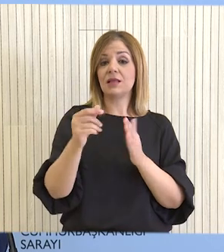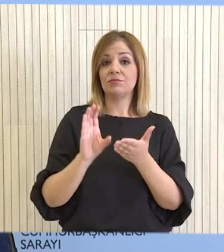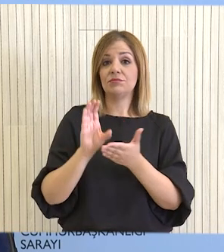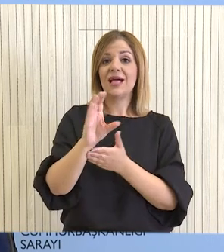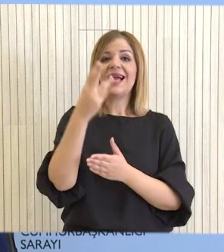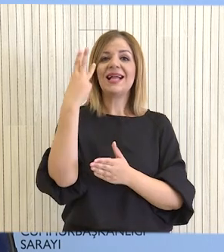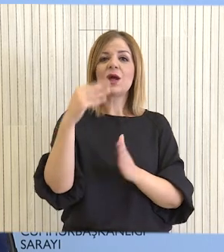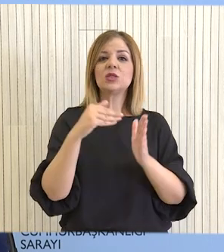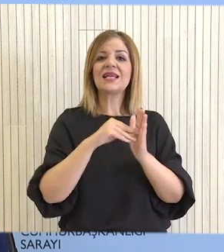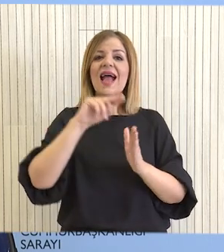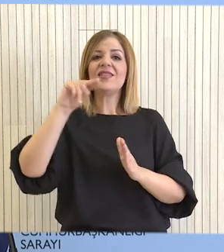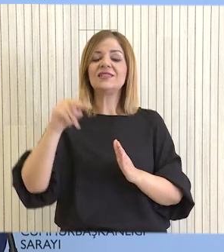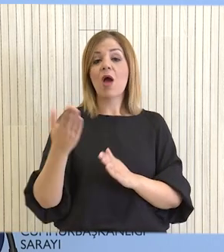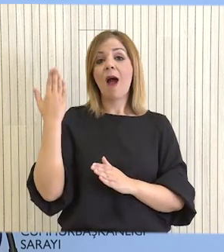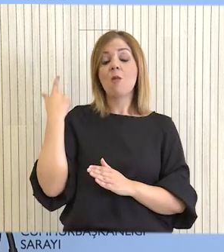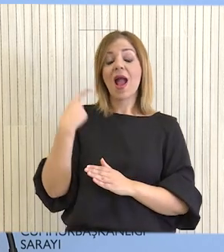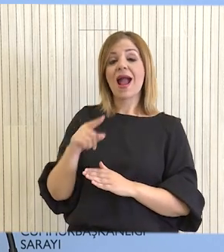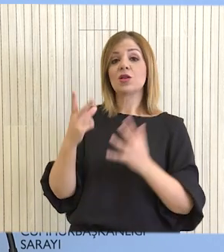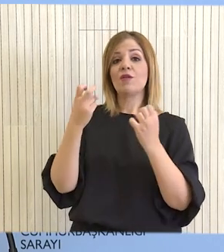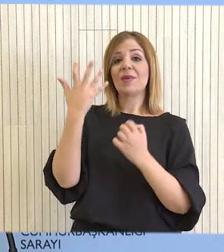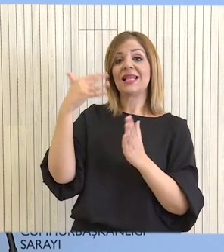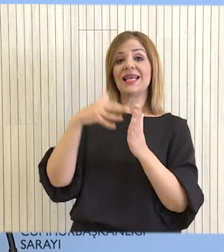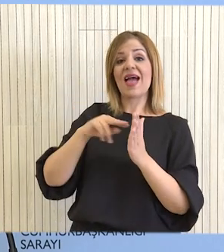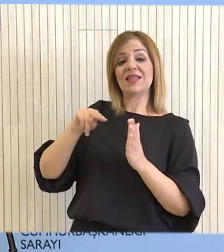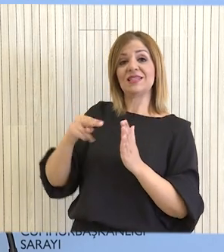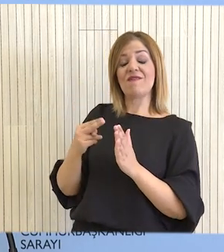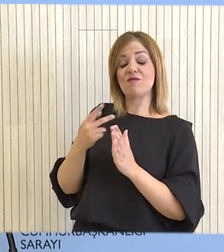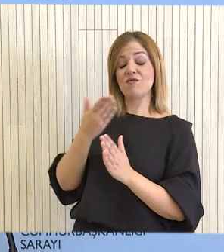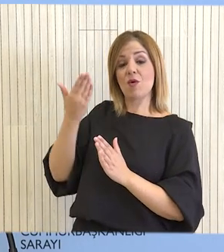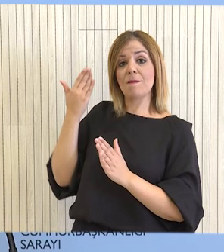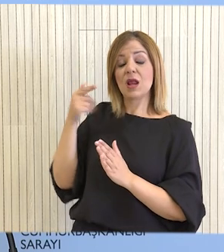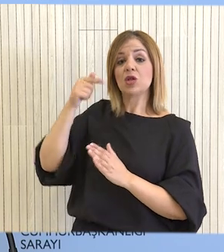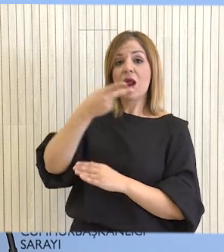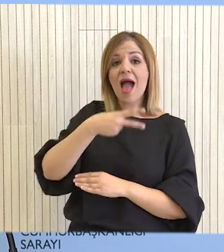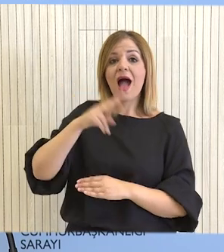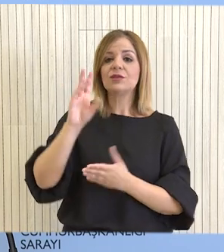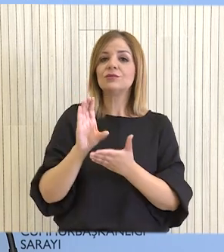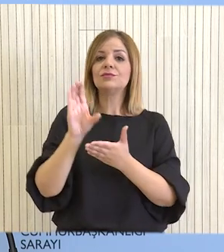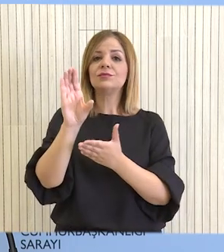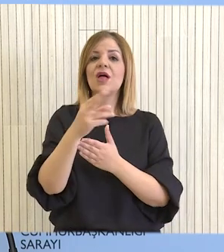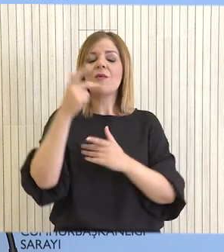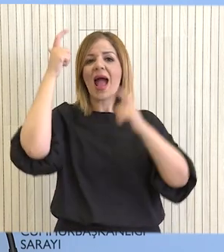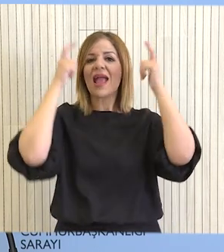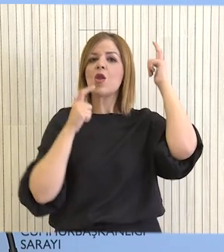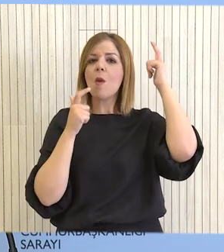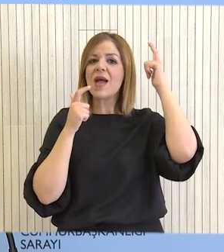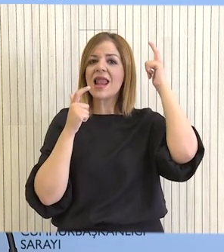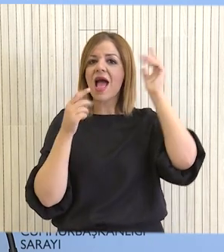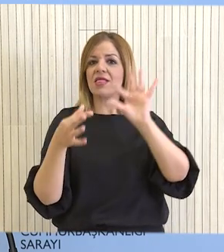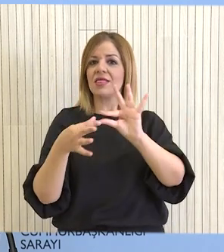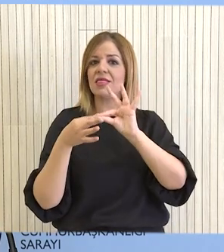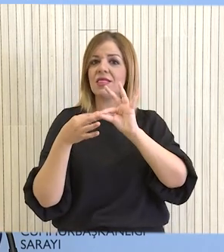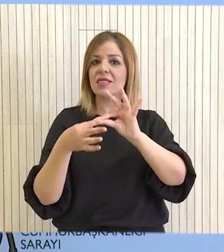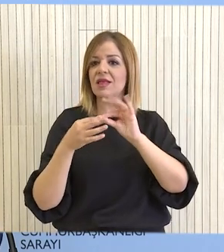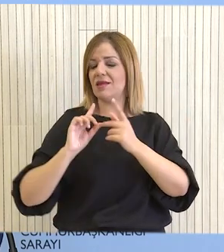300.000 ευρώ από 175.000 ευρώ που ήταν προηγουμένως στο πρόγραμμα ανάπτυξης των ΕΕ στο πλαίσιο